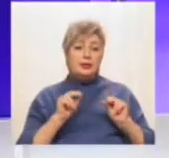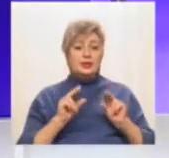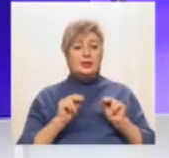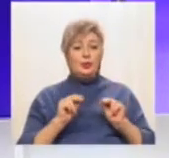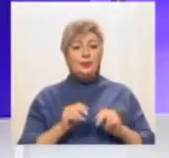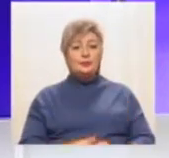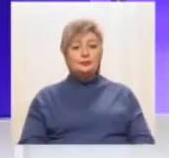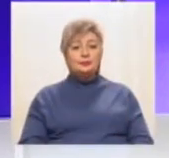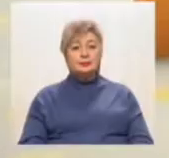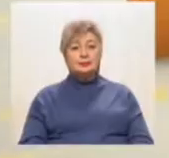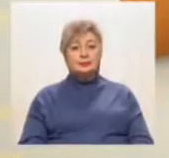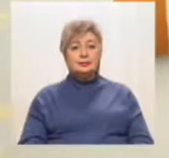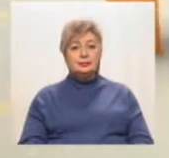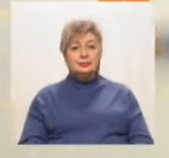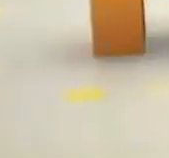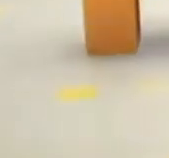мовника Дніпра.